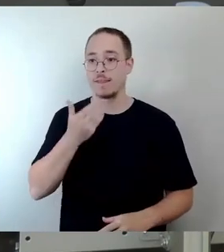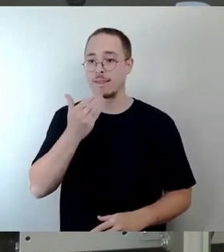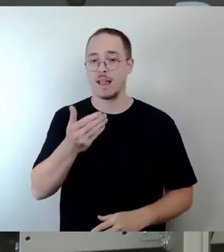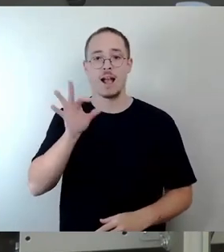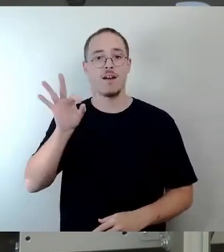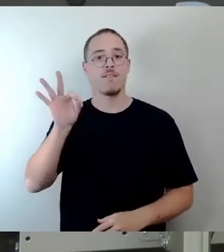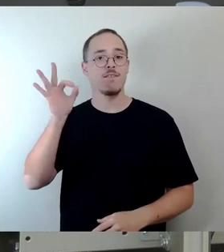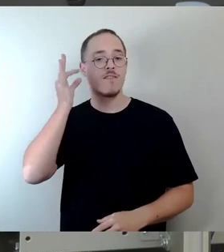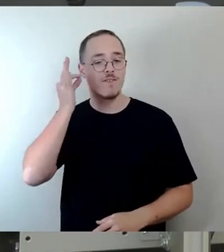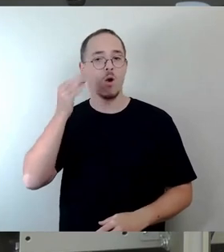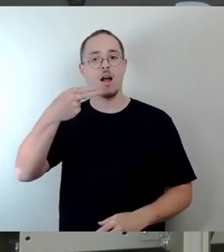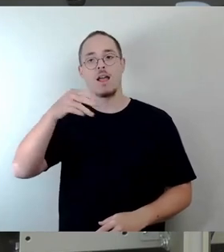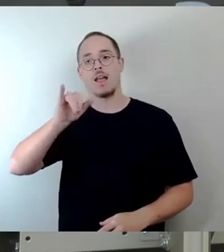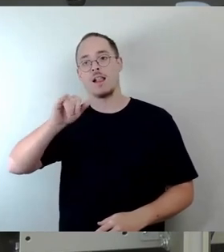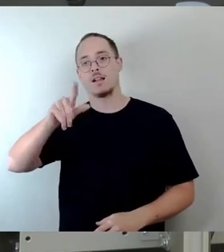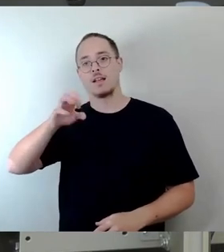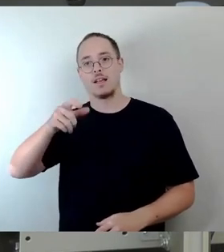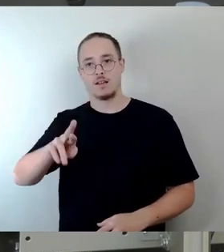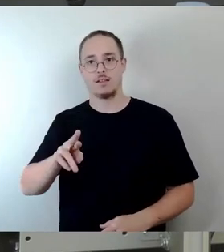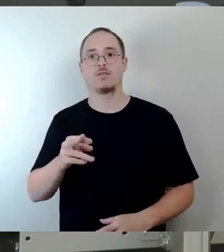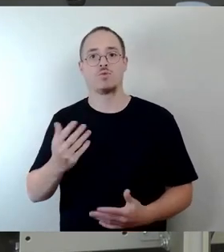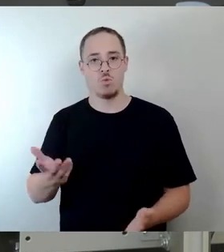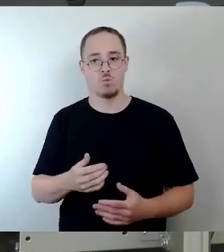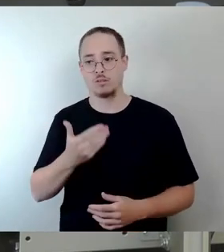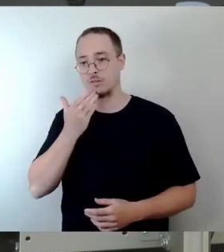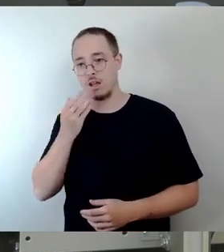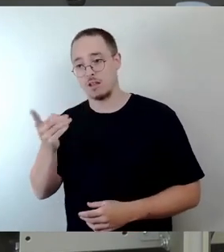Australie-Freunde für dieses jahrzehntelange Durchhalten.